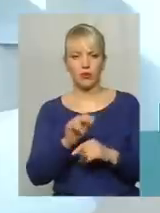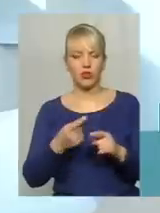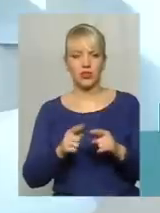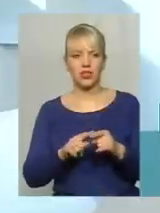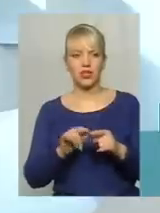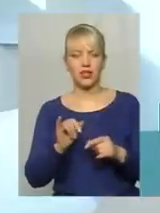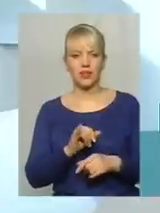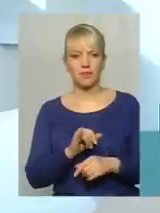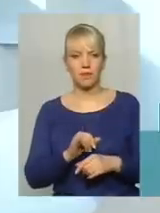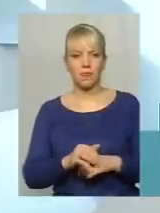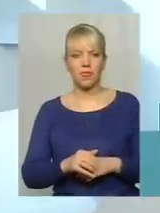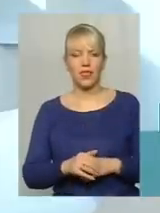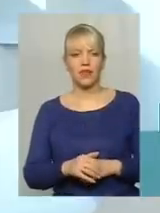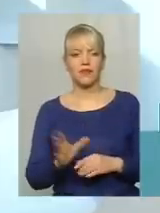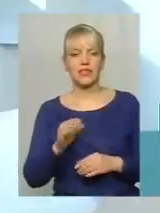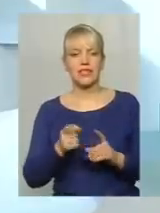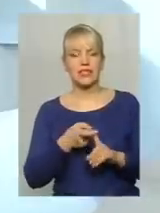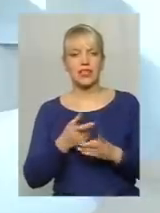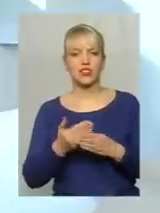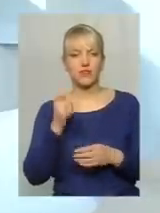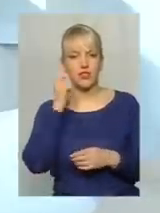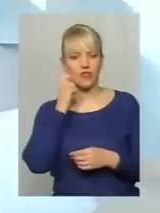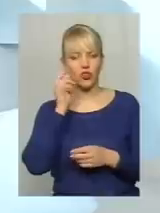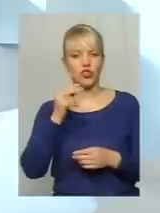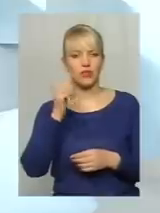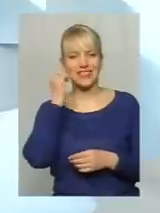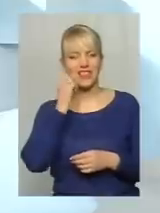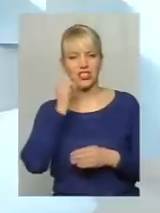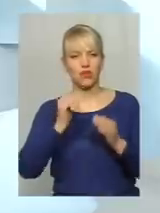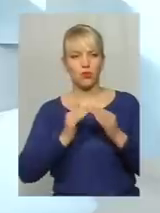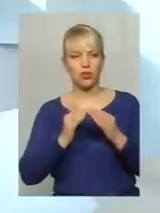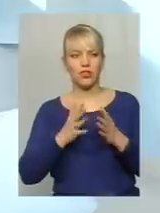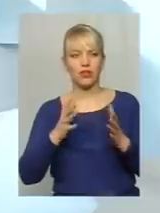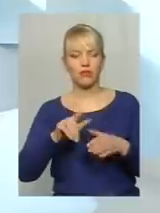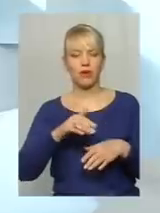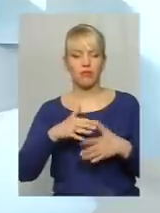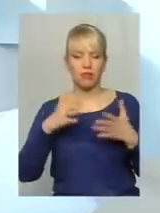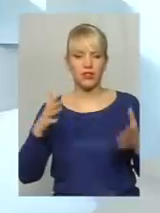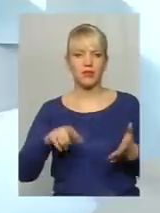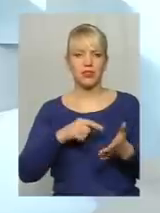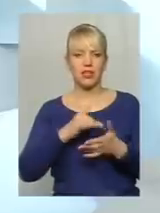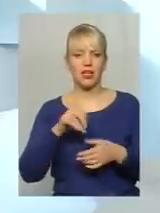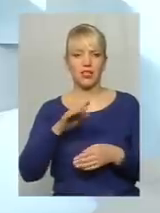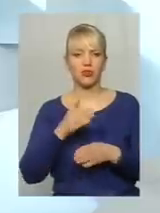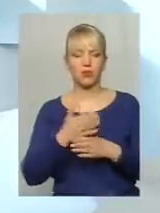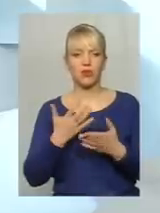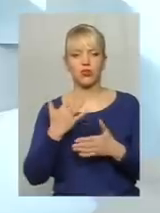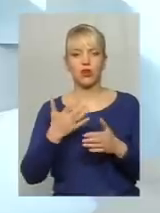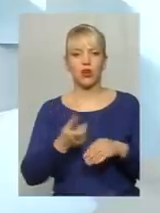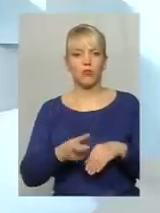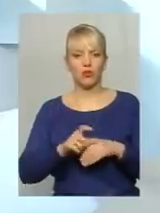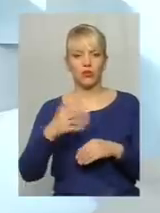в залежності від віку. Чим старіший будинок, тим більше міська рада допомагає. Якщо будинку понад 50,